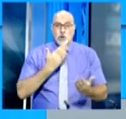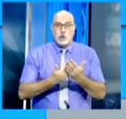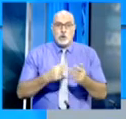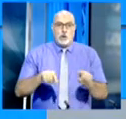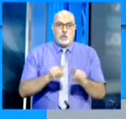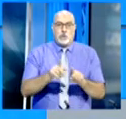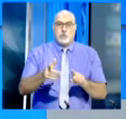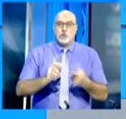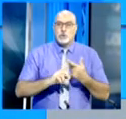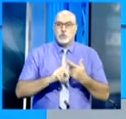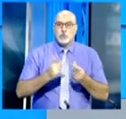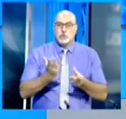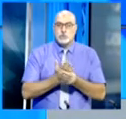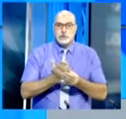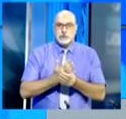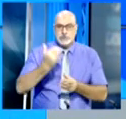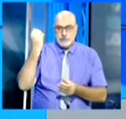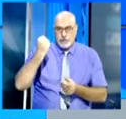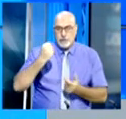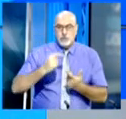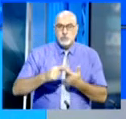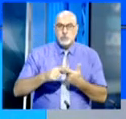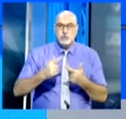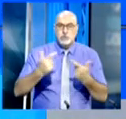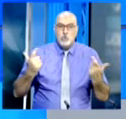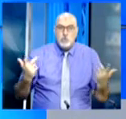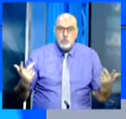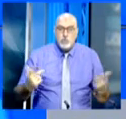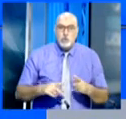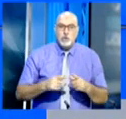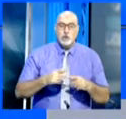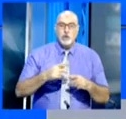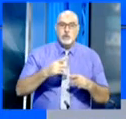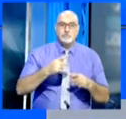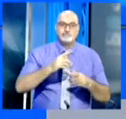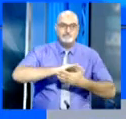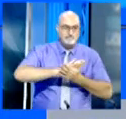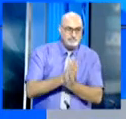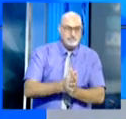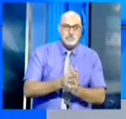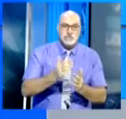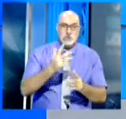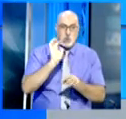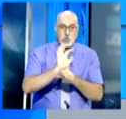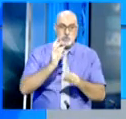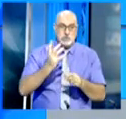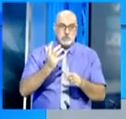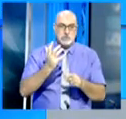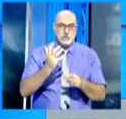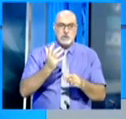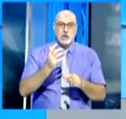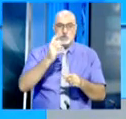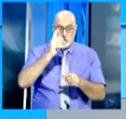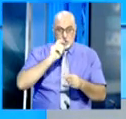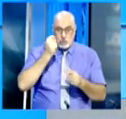مستجدات القضية الصحراوية وأشكال الحرمان من ممارسة الحريات الفردية والجماعية من تعبير